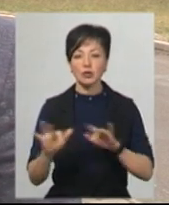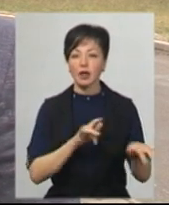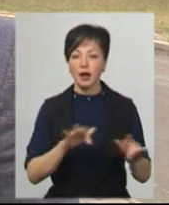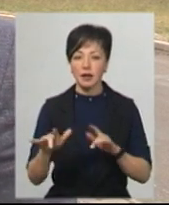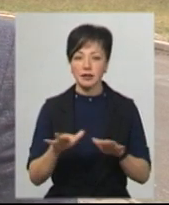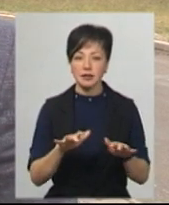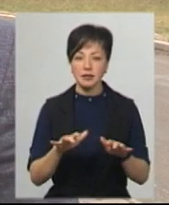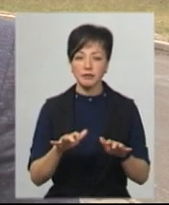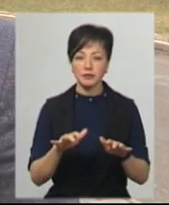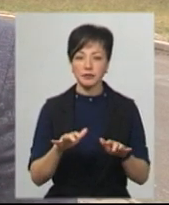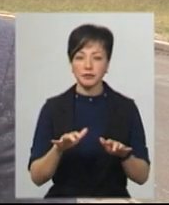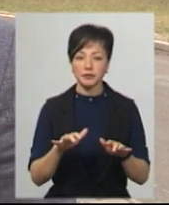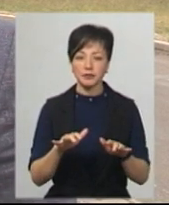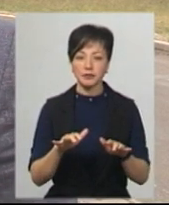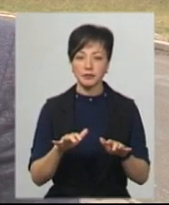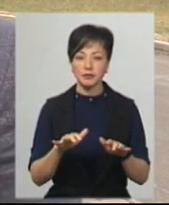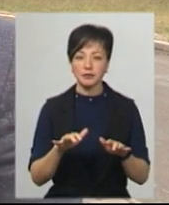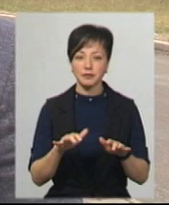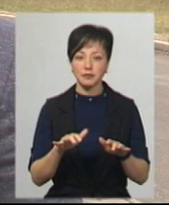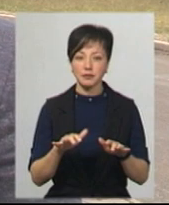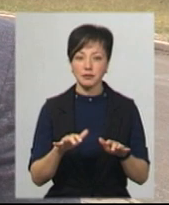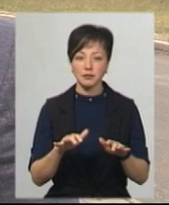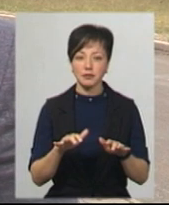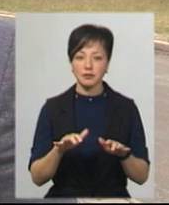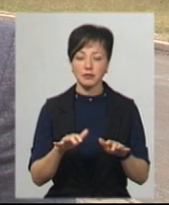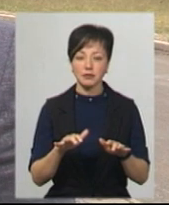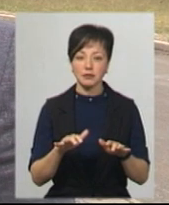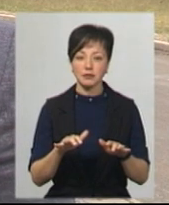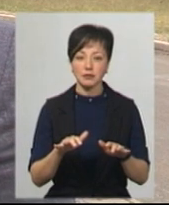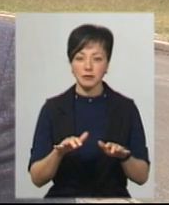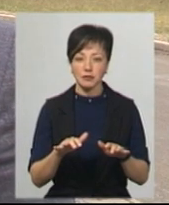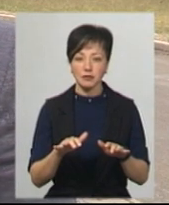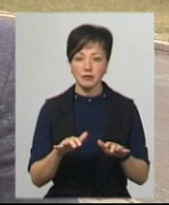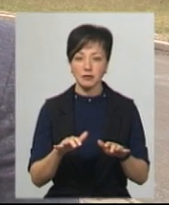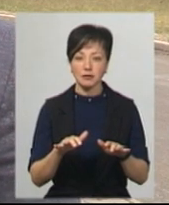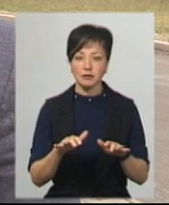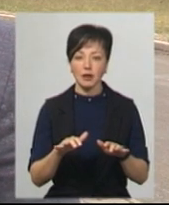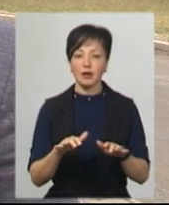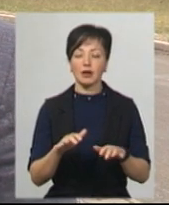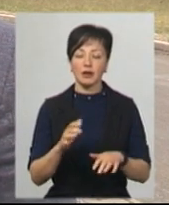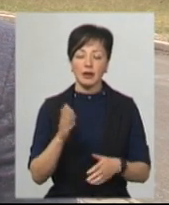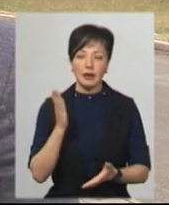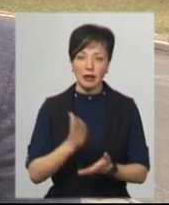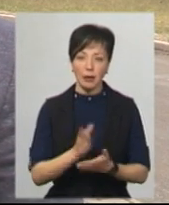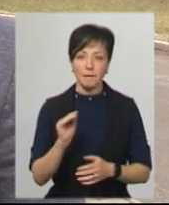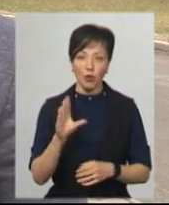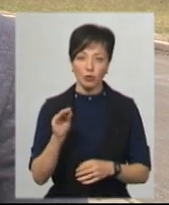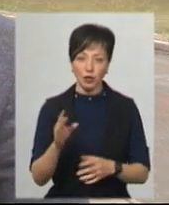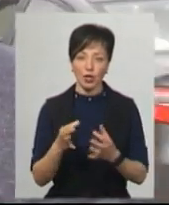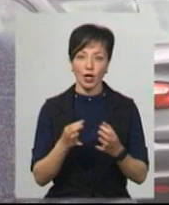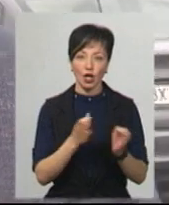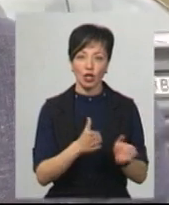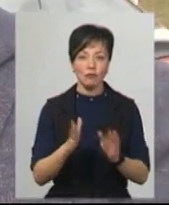вони направлені на пропускний режим, виключно мешканці міста